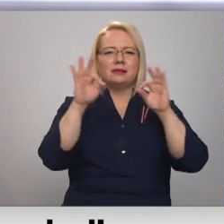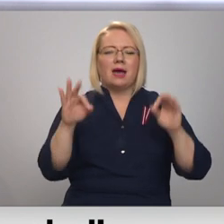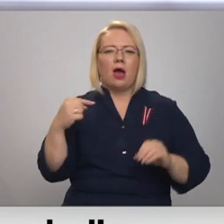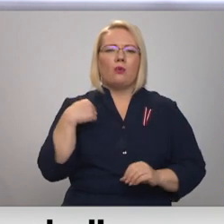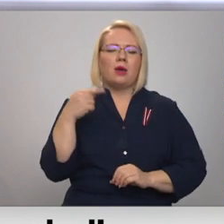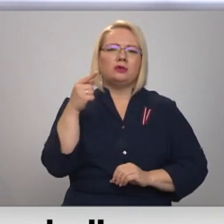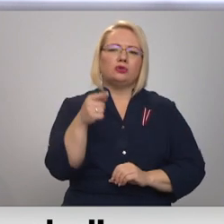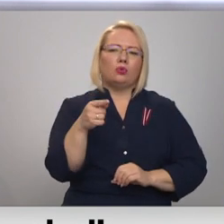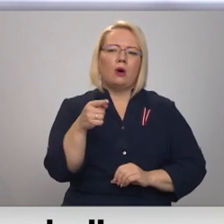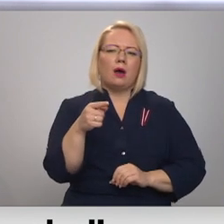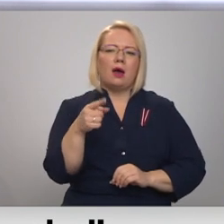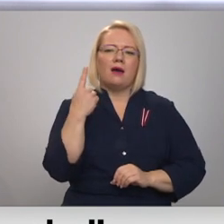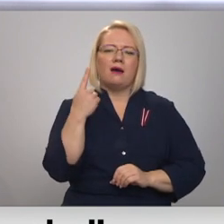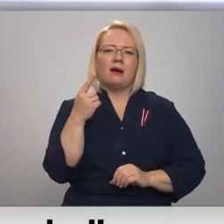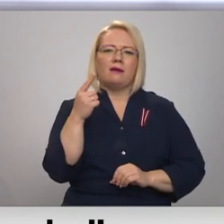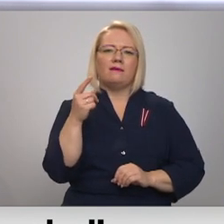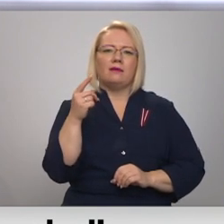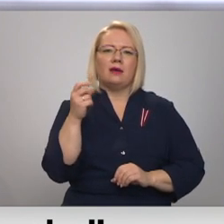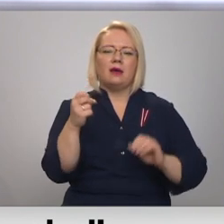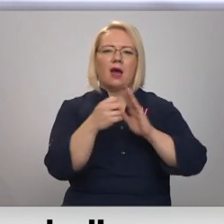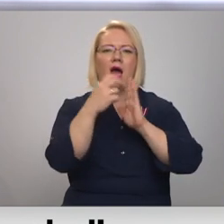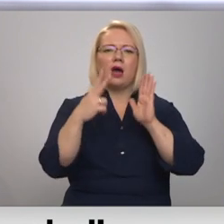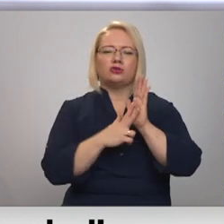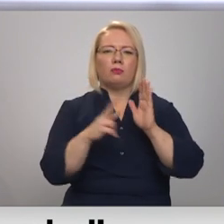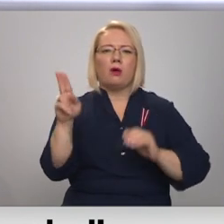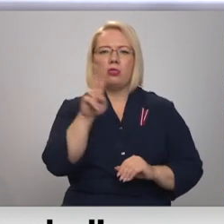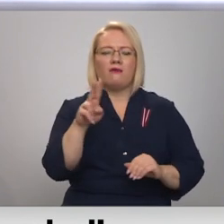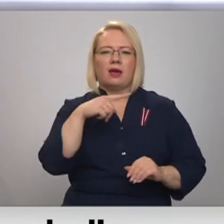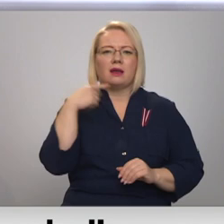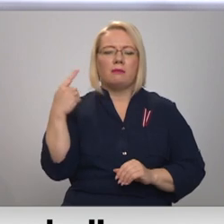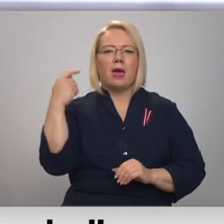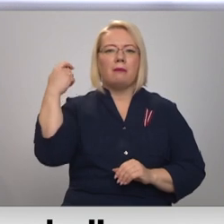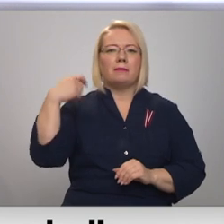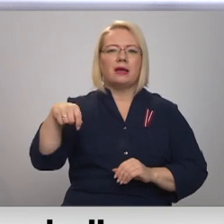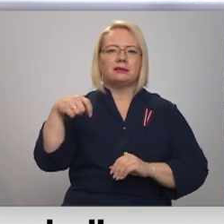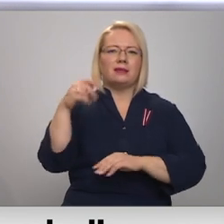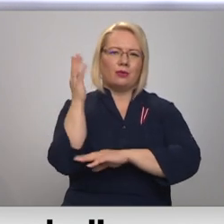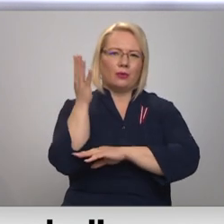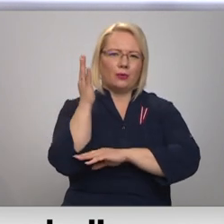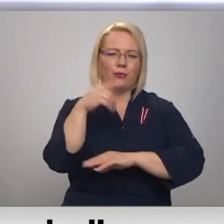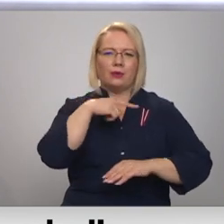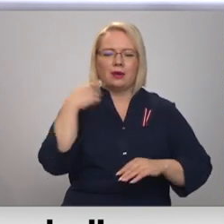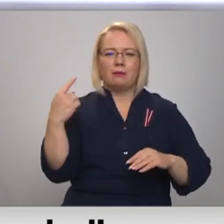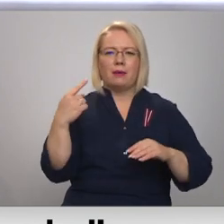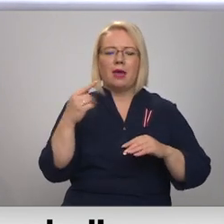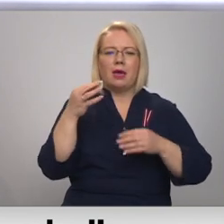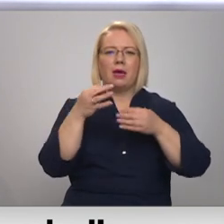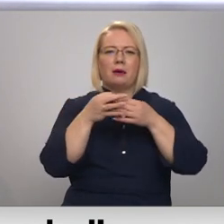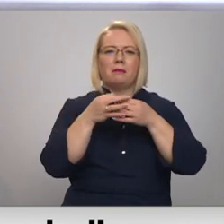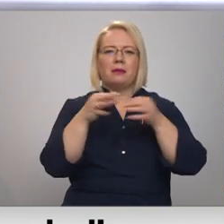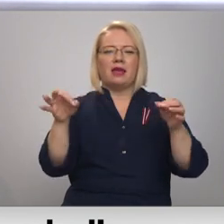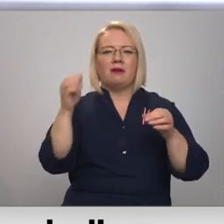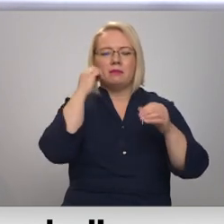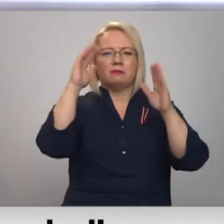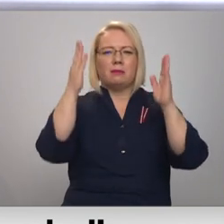vienā 18. novembrī, kad es gribēju savu prezidenta runu uzbūvēt uz brīvības piemniekļu tēliem,